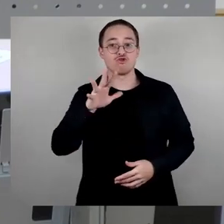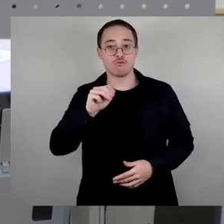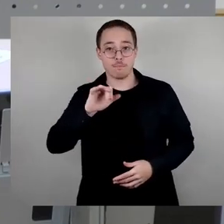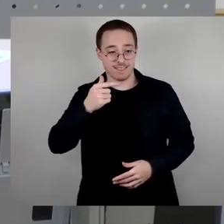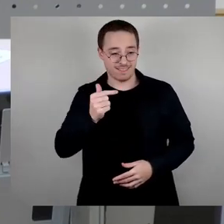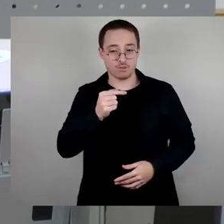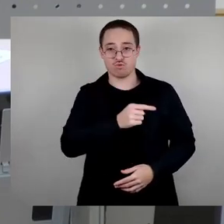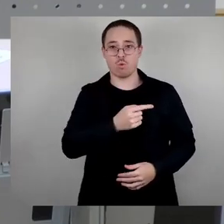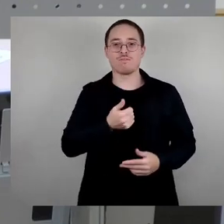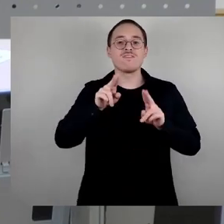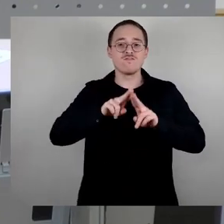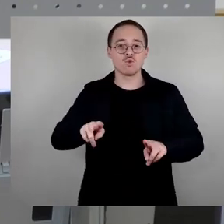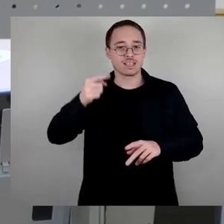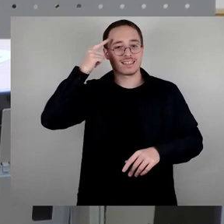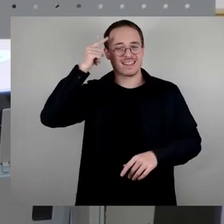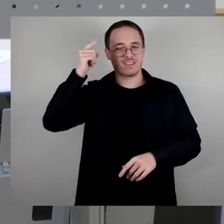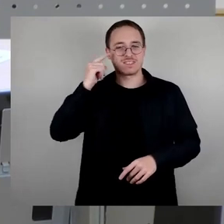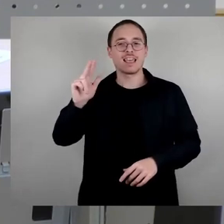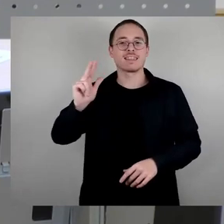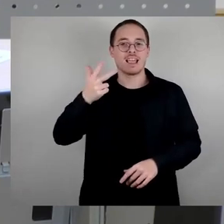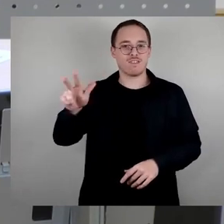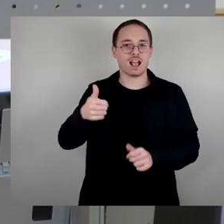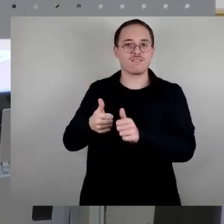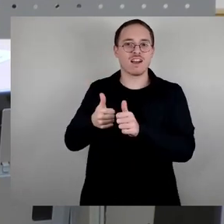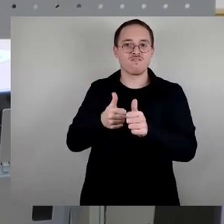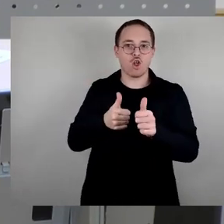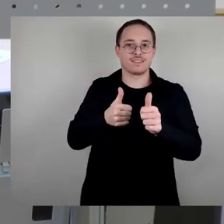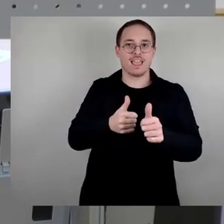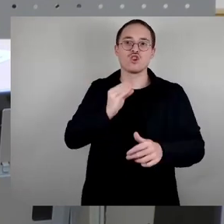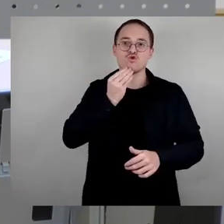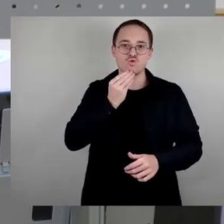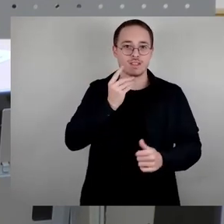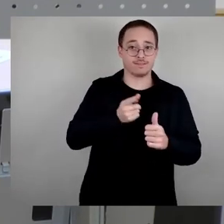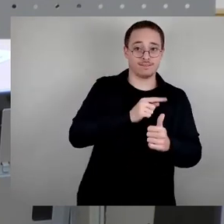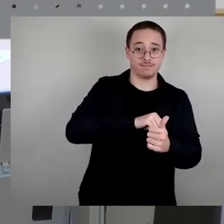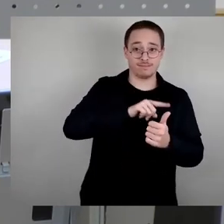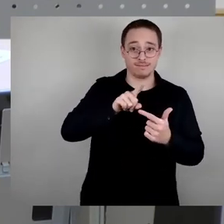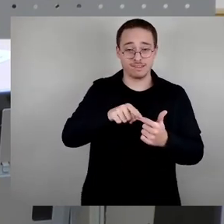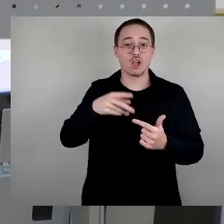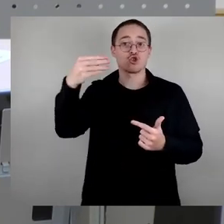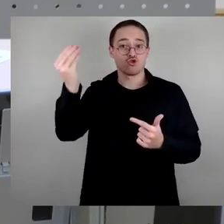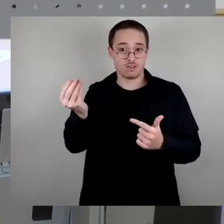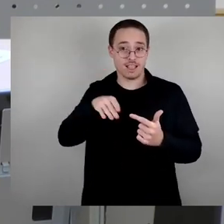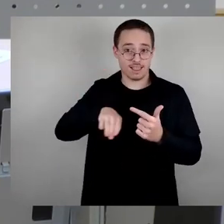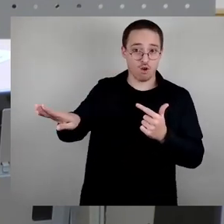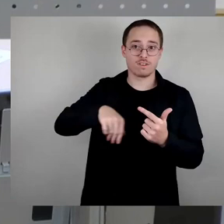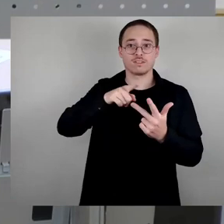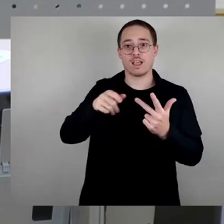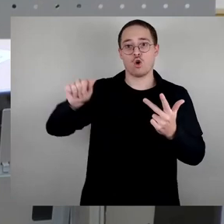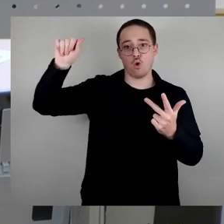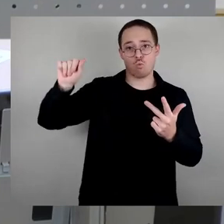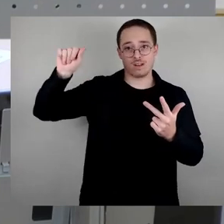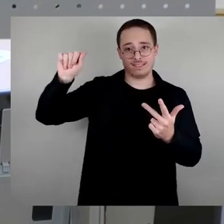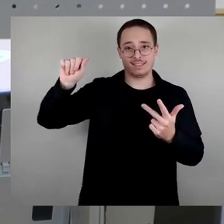Jüdin in dieser Stadt, Lea Grundig. Die ist verfolgt worden als Jüdin, sie ist verfolgt worden als entartete Künstlerin, als Kommunistin, eine 50